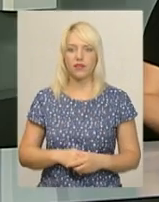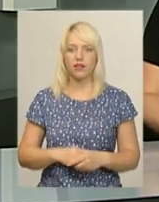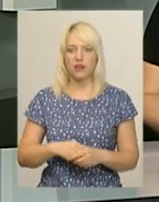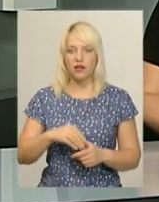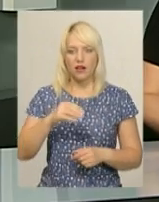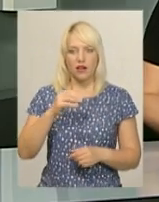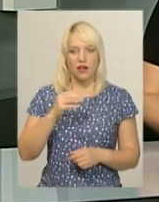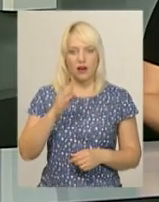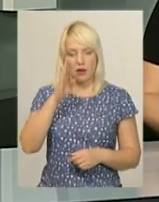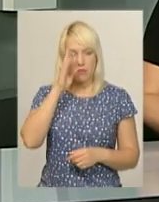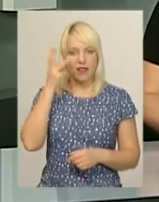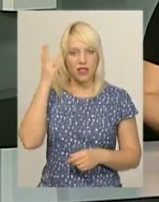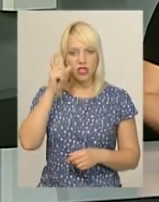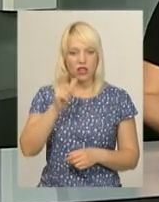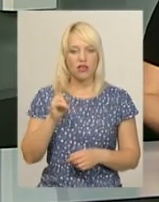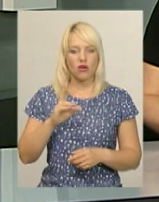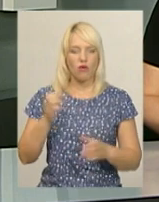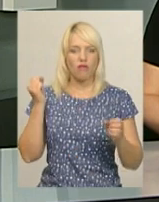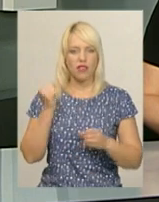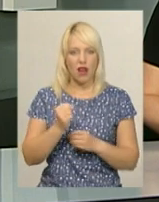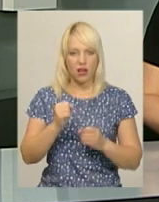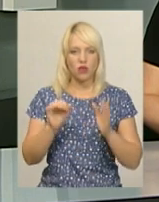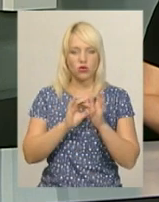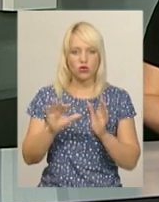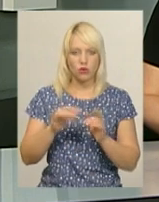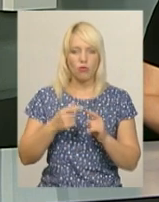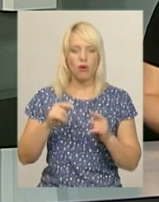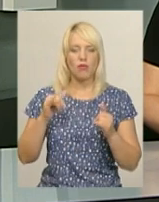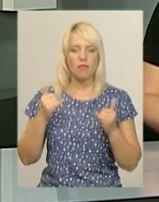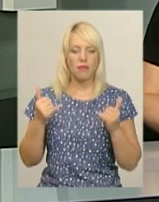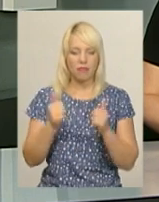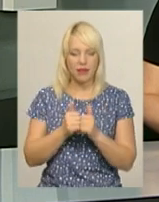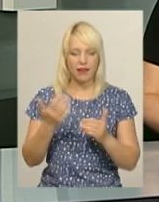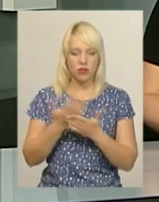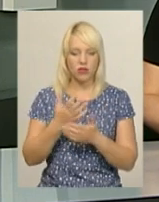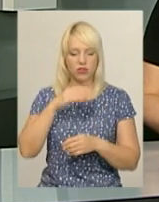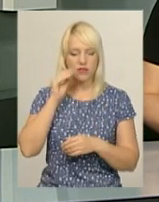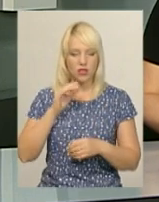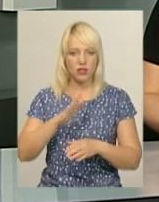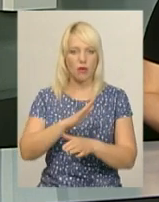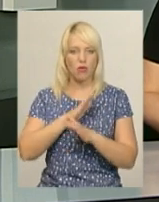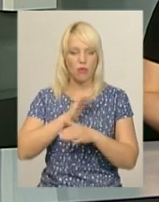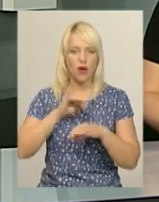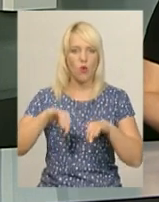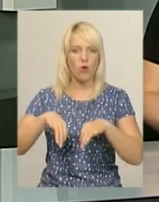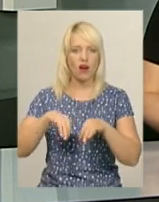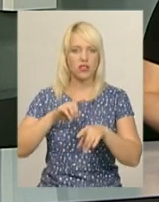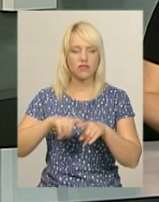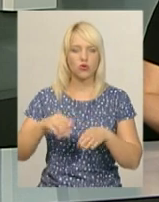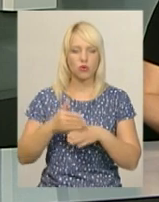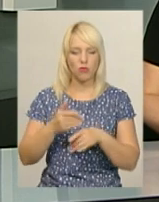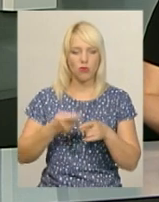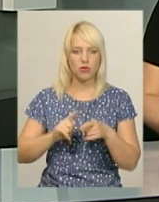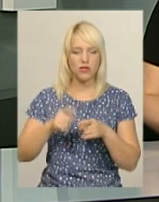Хмельничанин, якого сьогодні вдарило струмом поблизу кінотеатру Шевченка, помер у кареті швидкої допомоги. Про це повідомив начальник